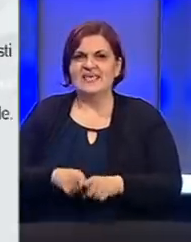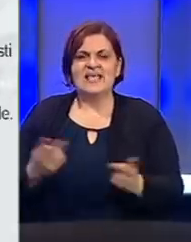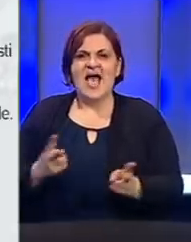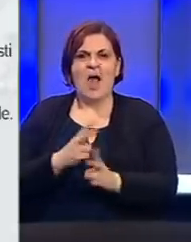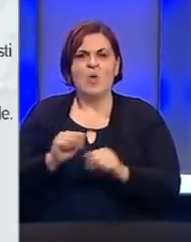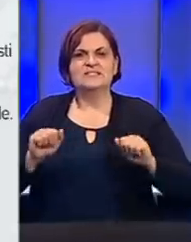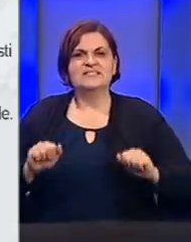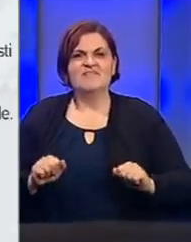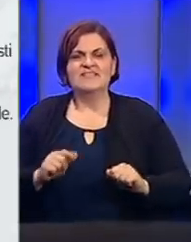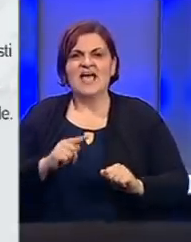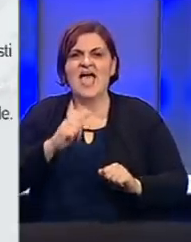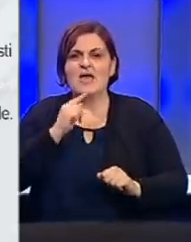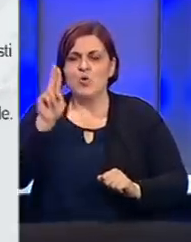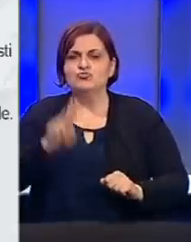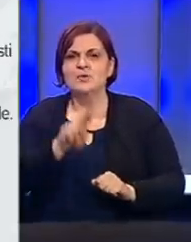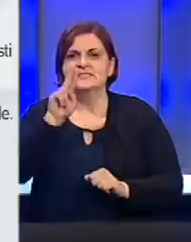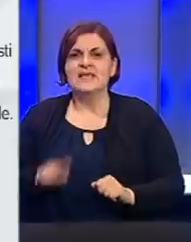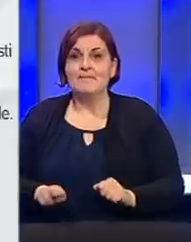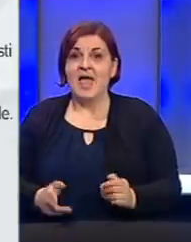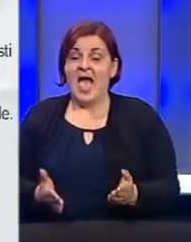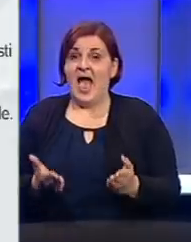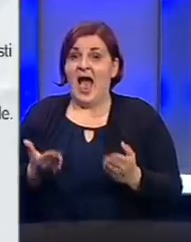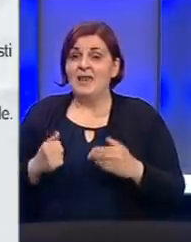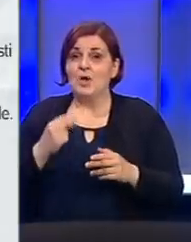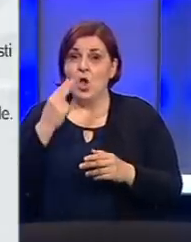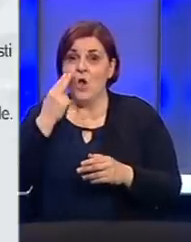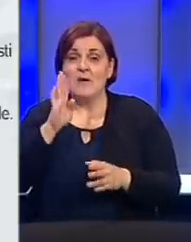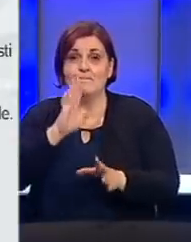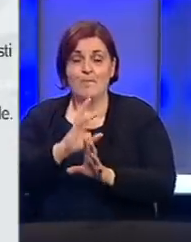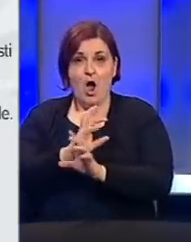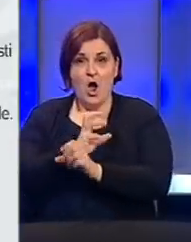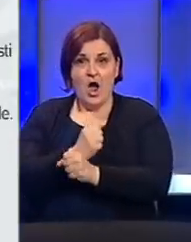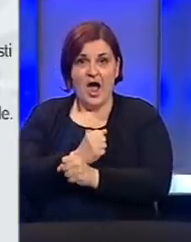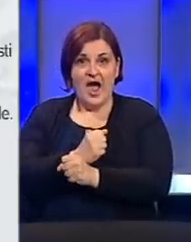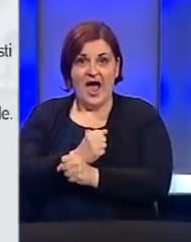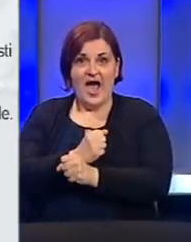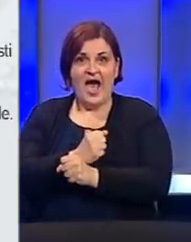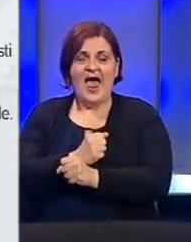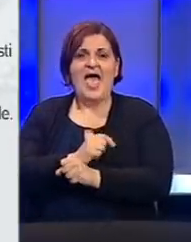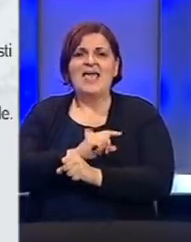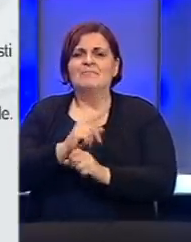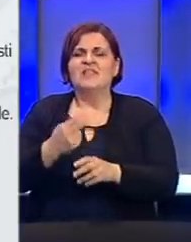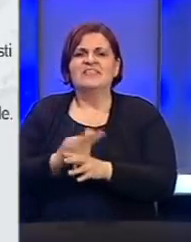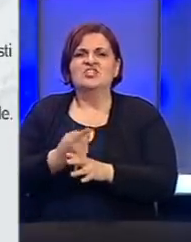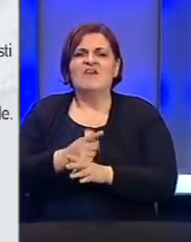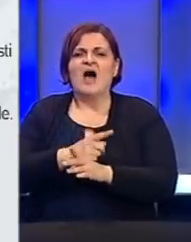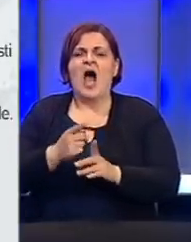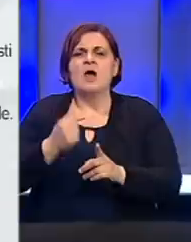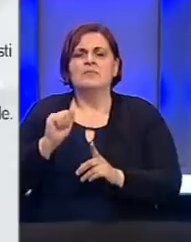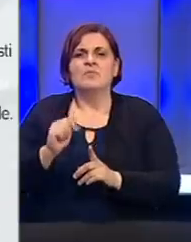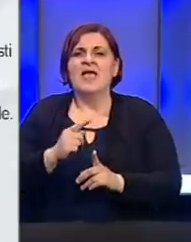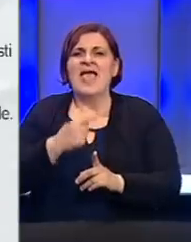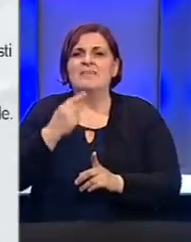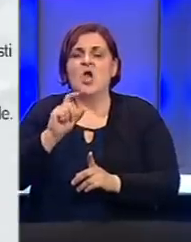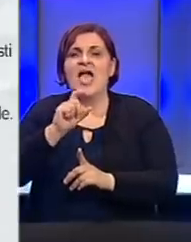austrijske vlasti koje su ga zabranule. Ali imajući u vidu da je Bosna i Hercegovina sekulana država, ne može se tražiti od